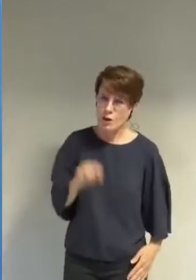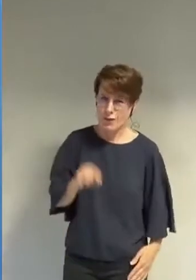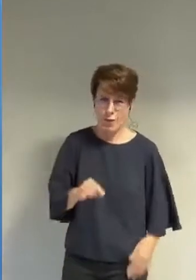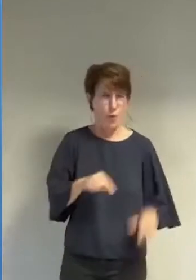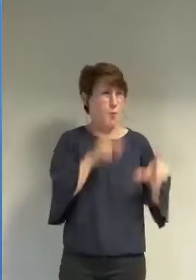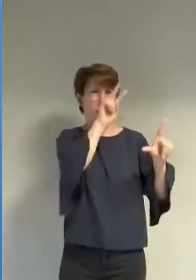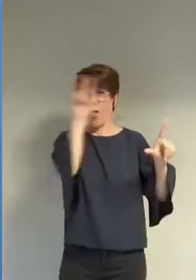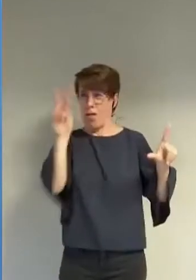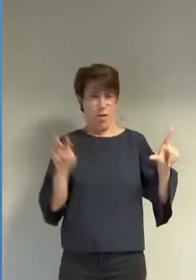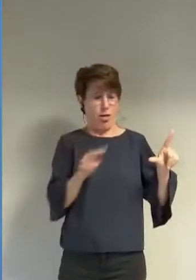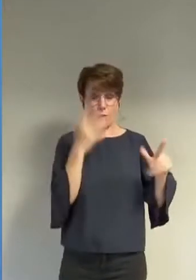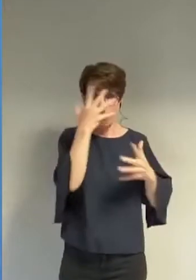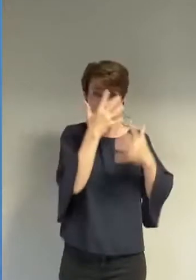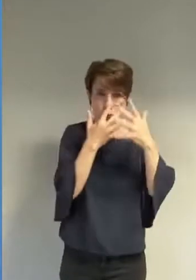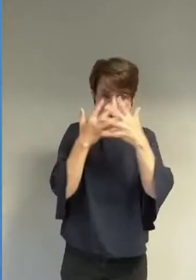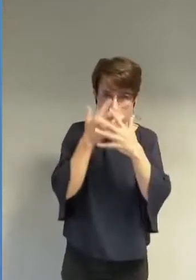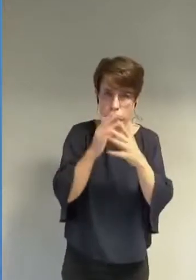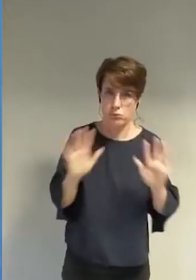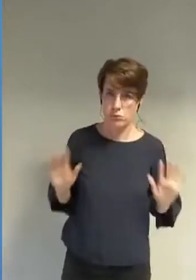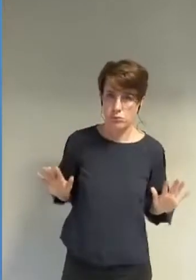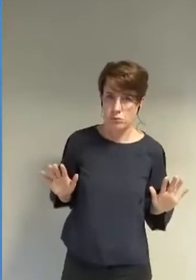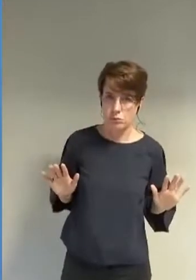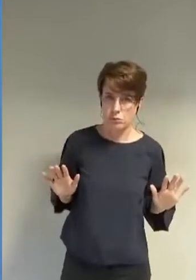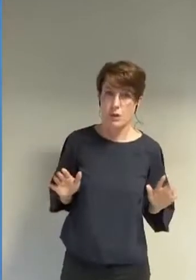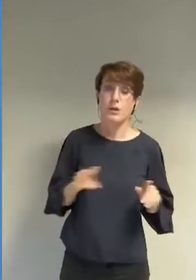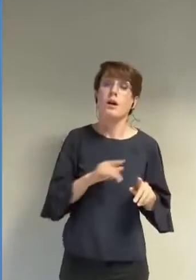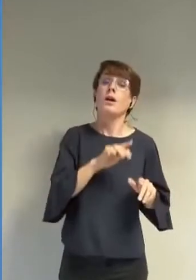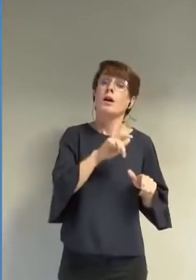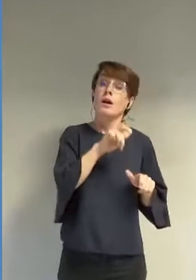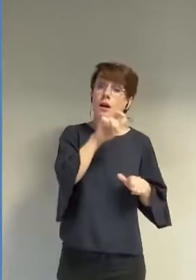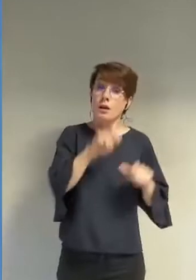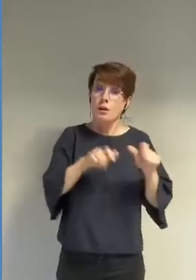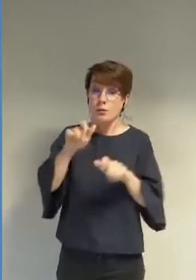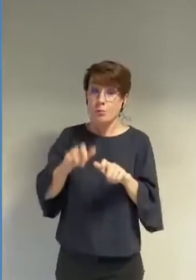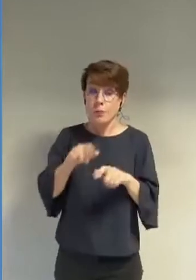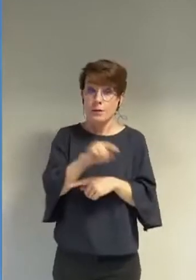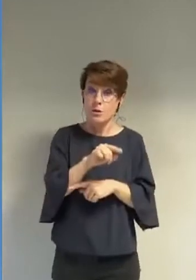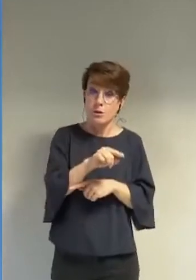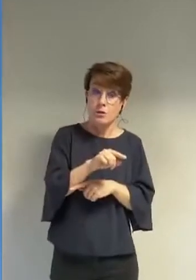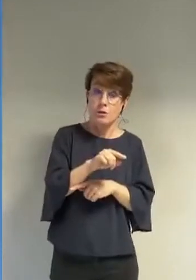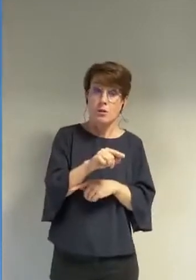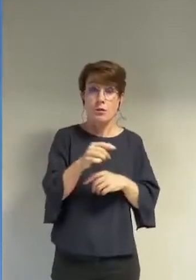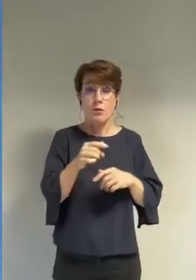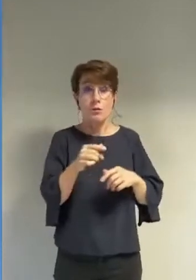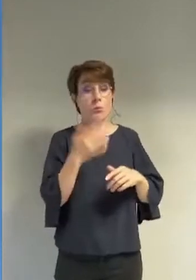quant à la sécurité des baigneuses et des baigneurs faudra-t-il des maîtres nageurs et des maîtres nageuses